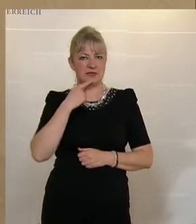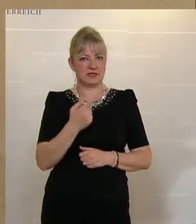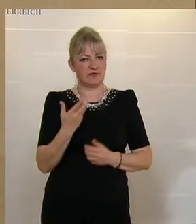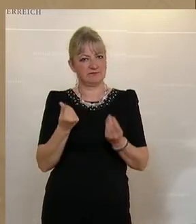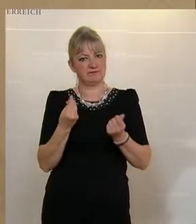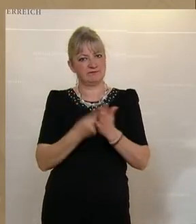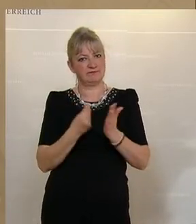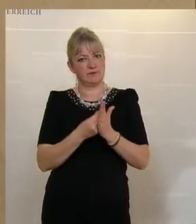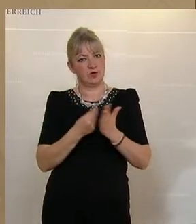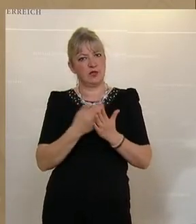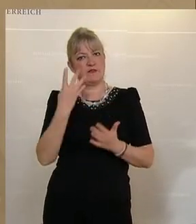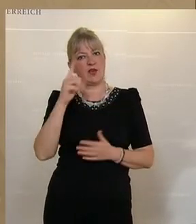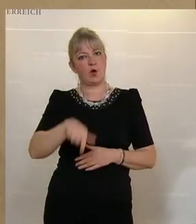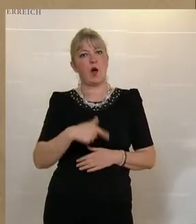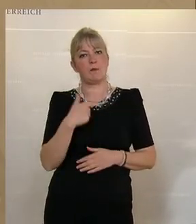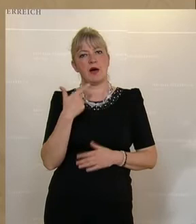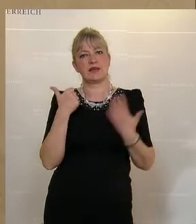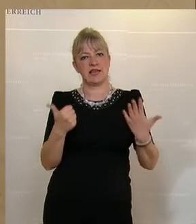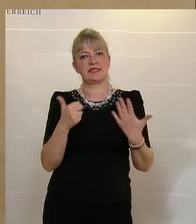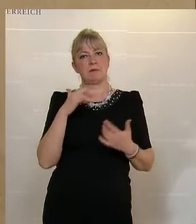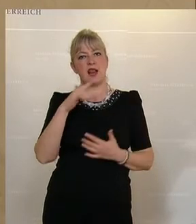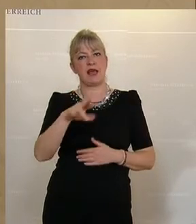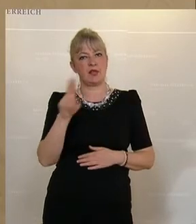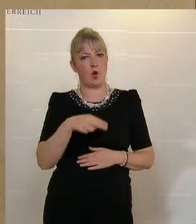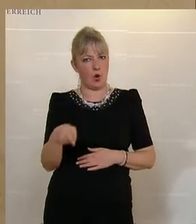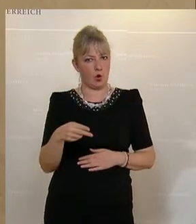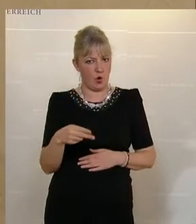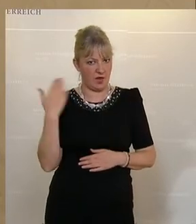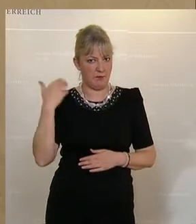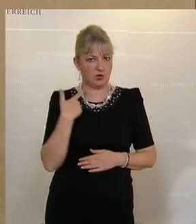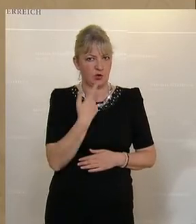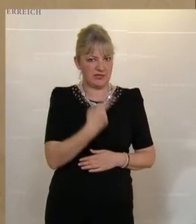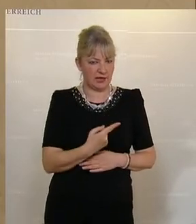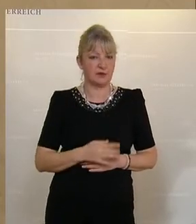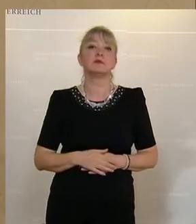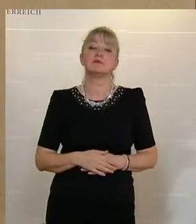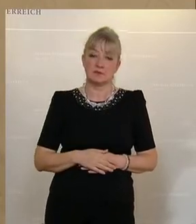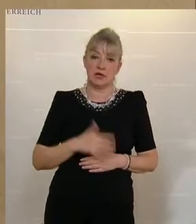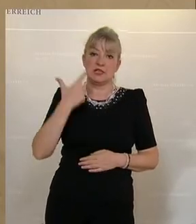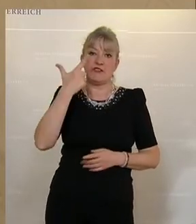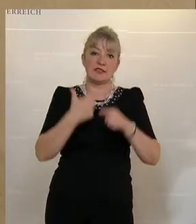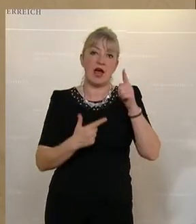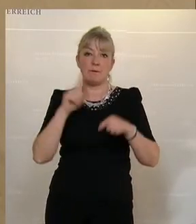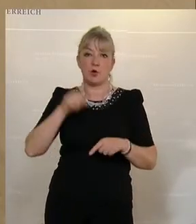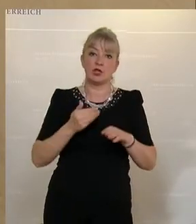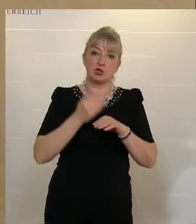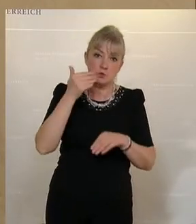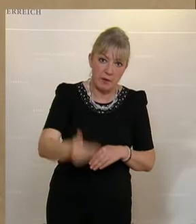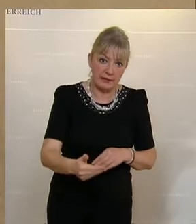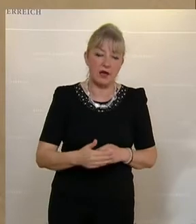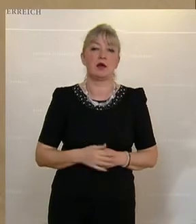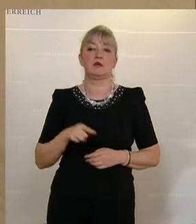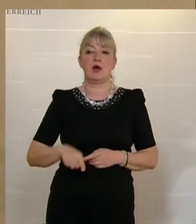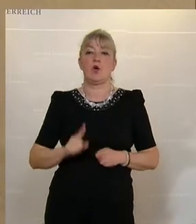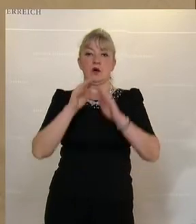fiskalischen Kosten von 4,6 Milliarden Euro aus. Bereits zweieinhalb Monate später haben wir dann